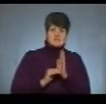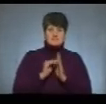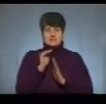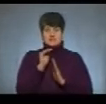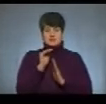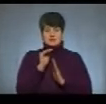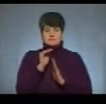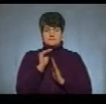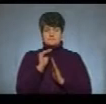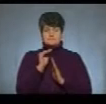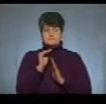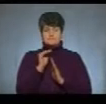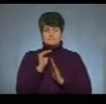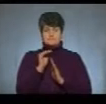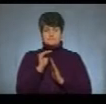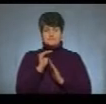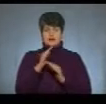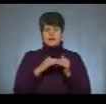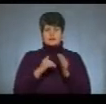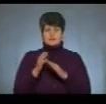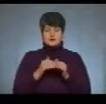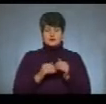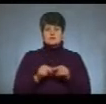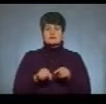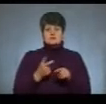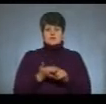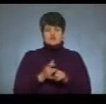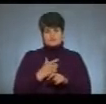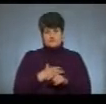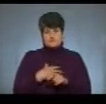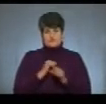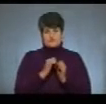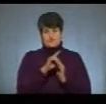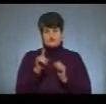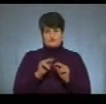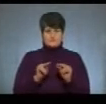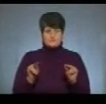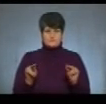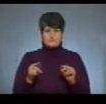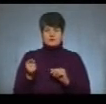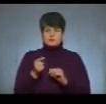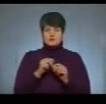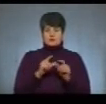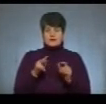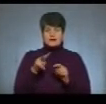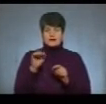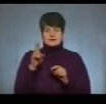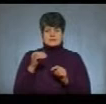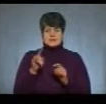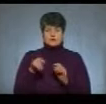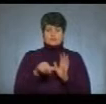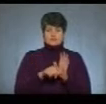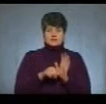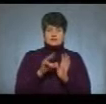категорії – це теж важливо для кожного вчителя. В Тернопільській школі-ліцеї номер 6